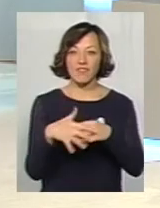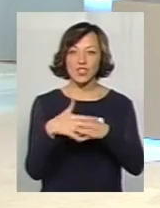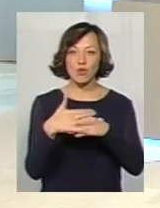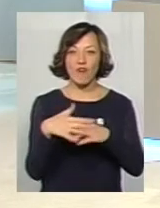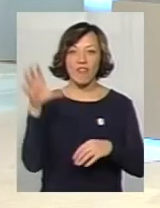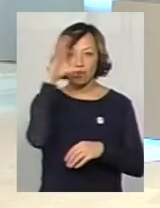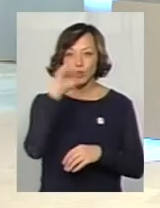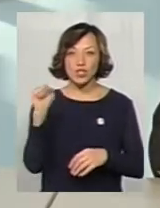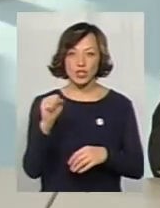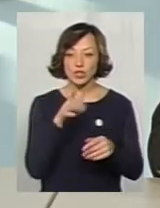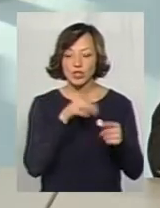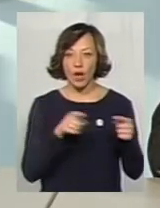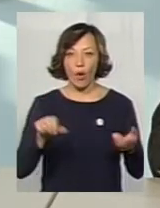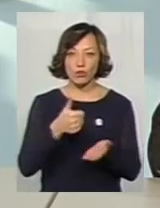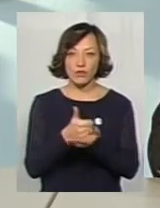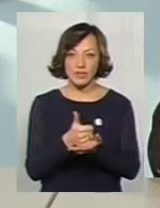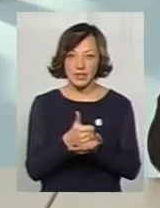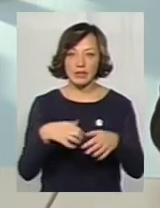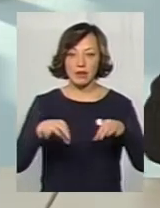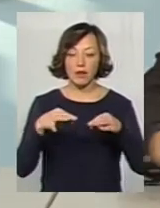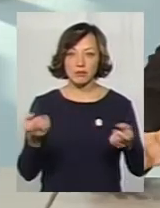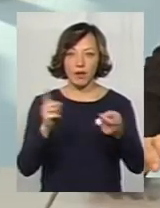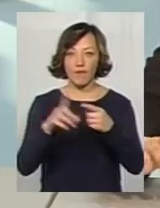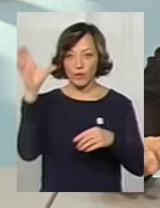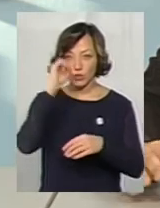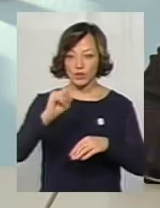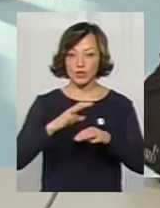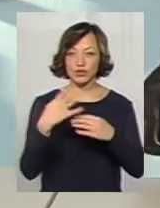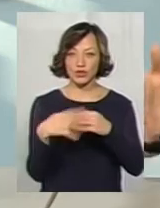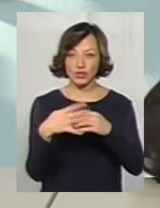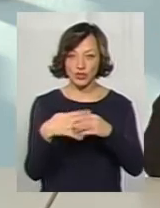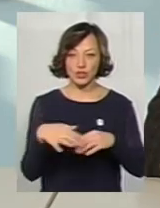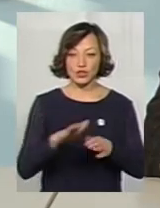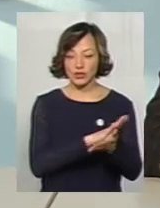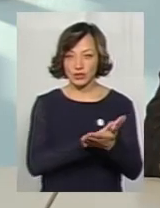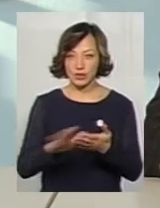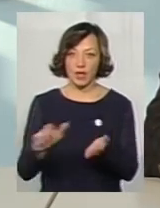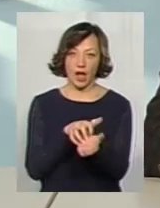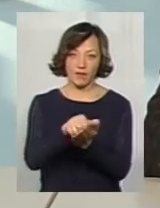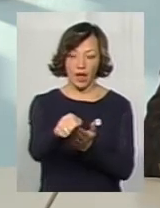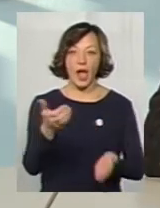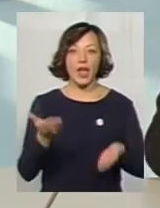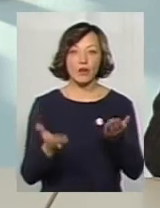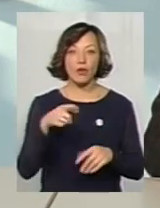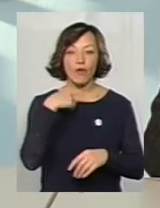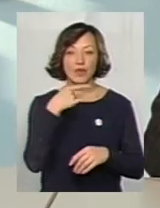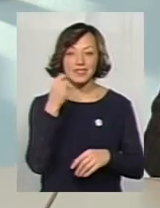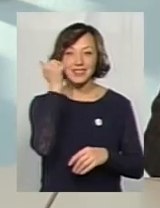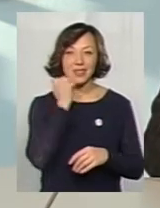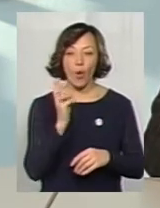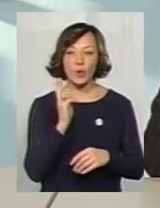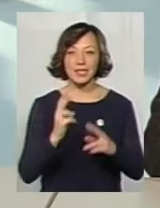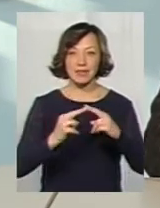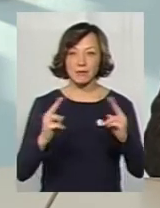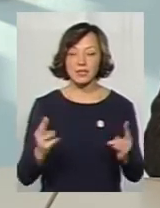нічний час, бо це одна з основних транспортних магістралів. Ми вночі її зафрезерували і після того вже асфальтували. Якщо ви говорите про Старокласентенівський міст,